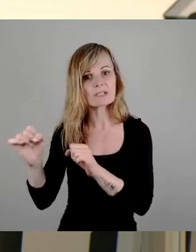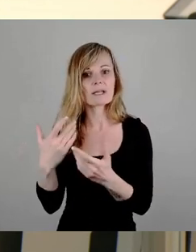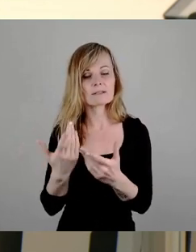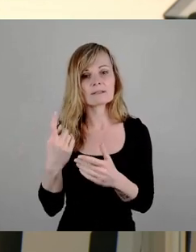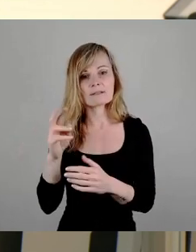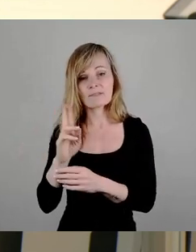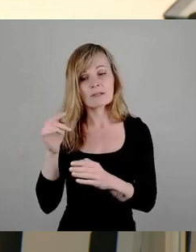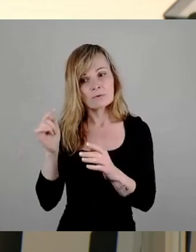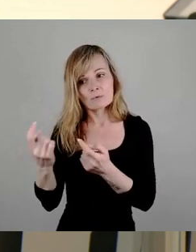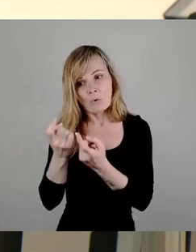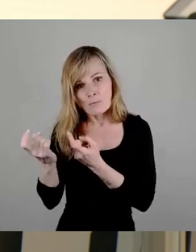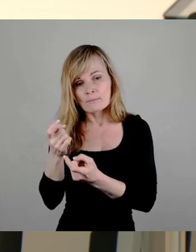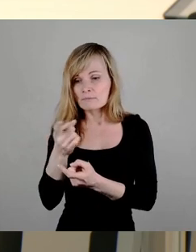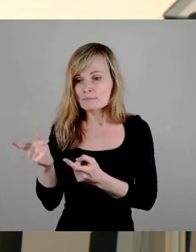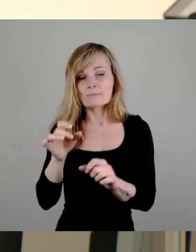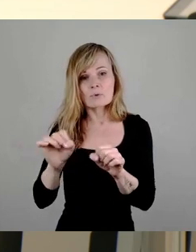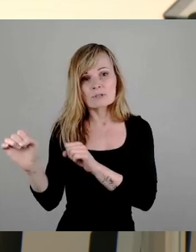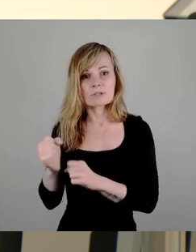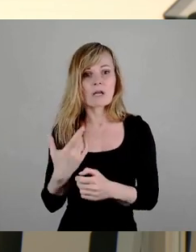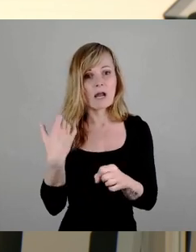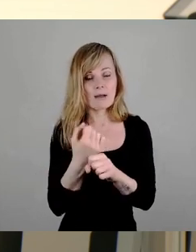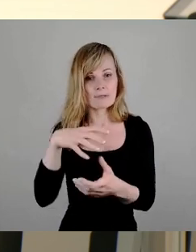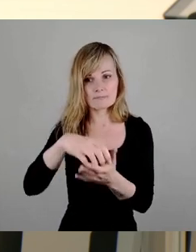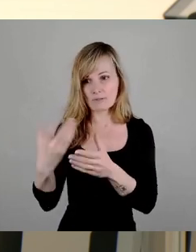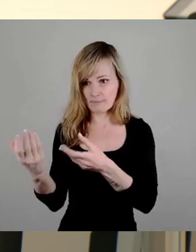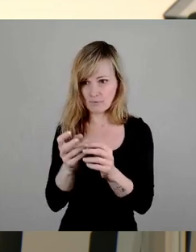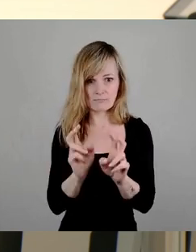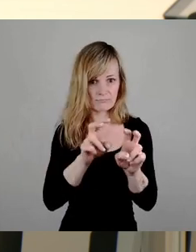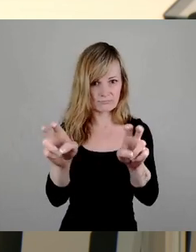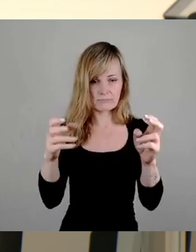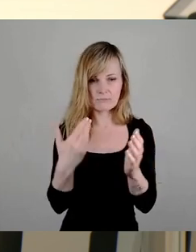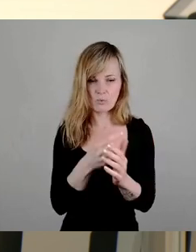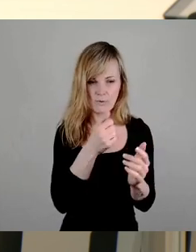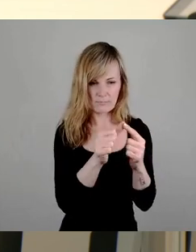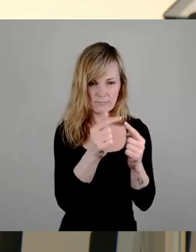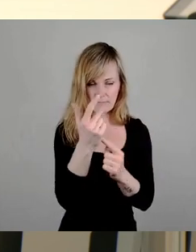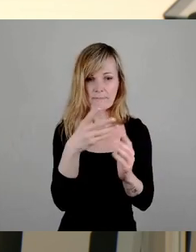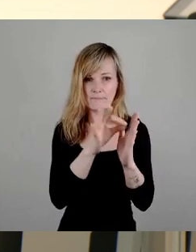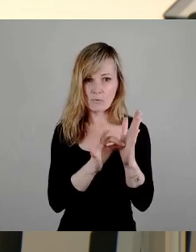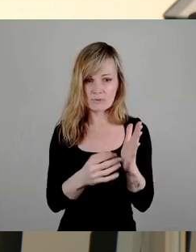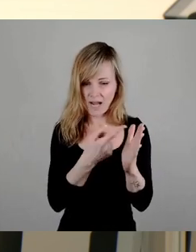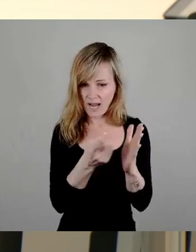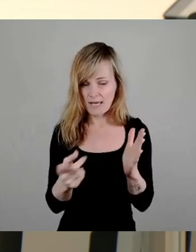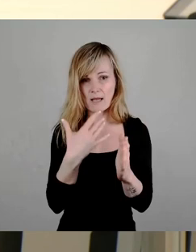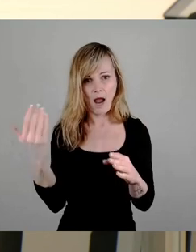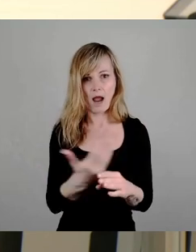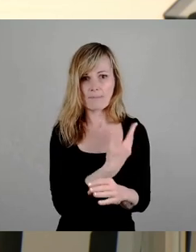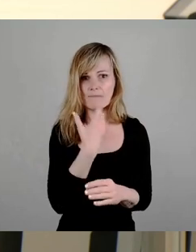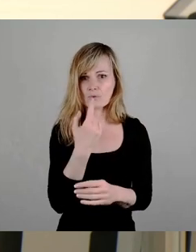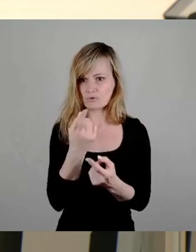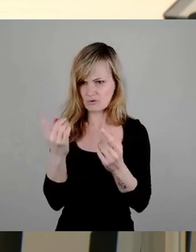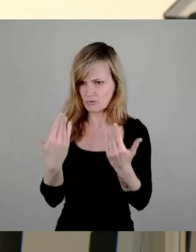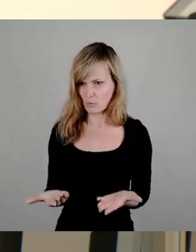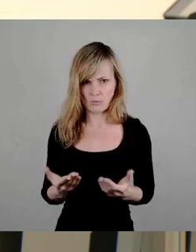die Möglichkeit zu geben, einen Zugang zum Arbeitsmarkt zu bekommen. Das alles sind Punkte, die Sie heute hier mit Ihrem Antrag aufheben